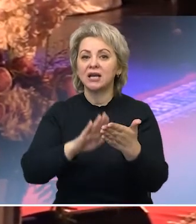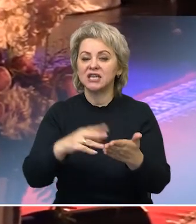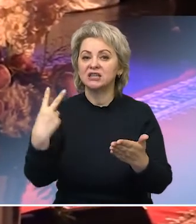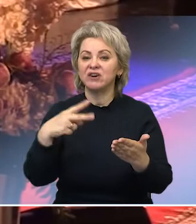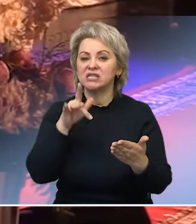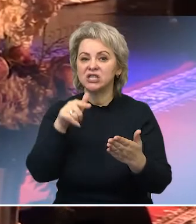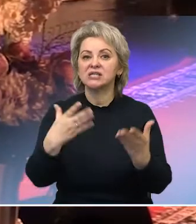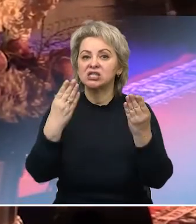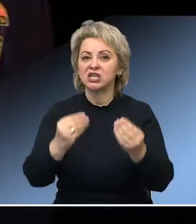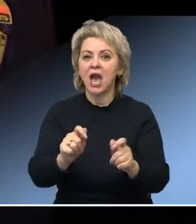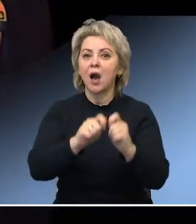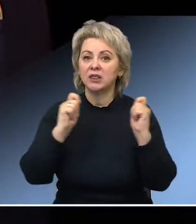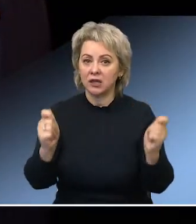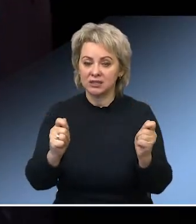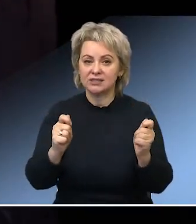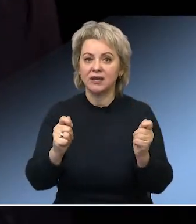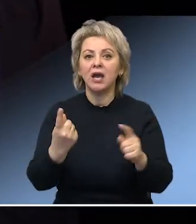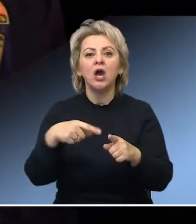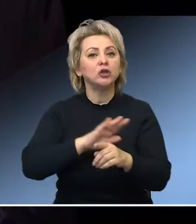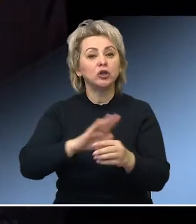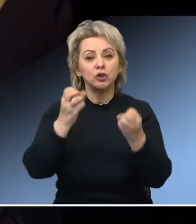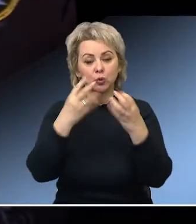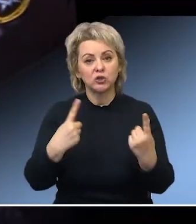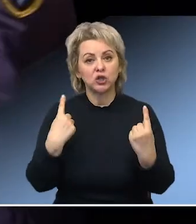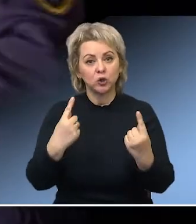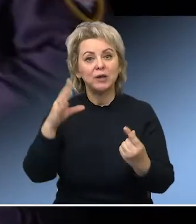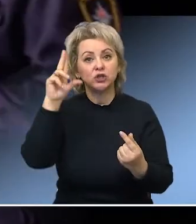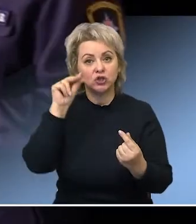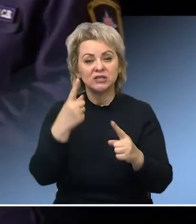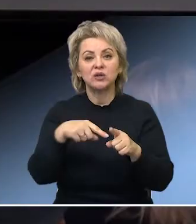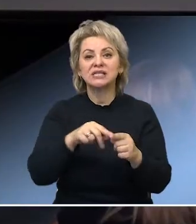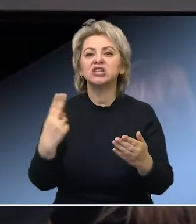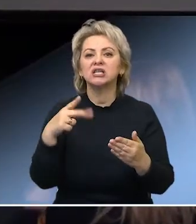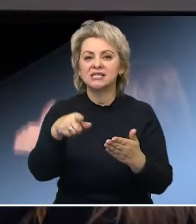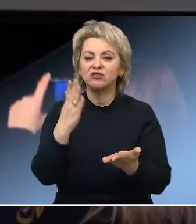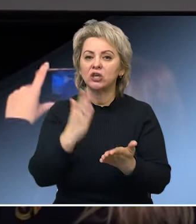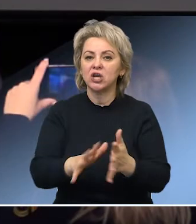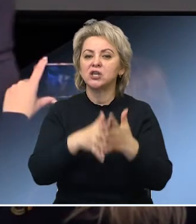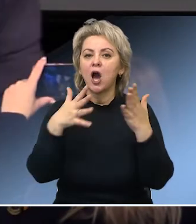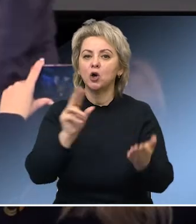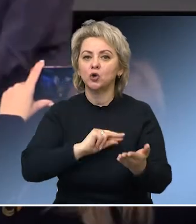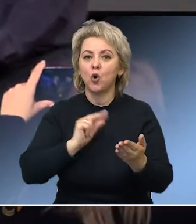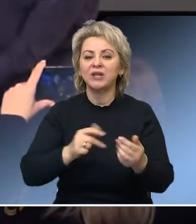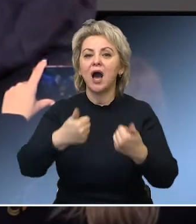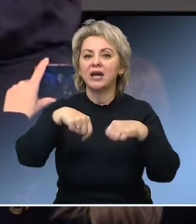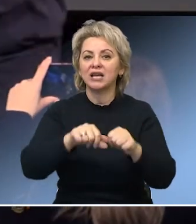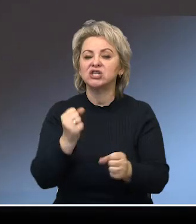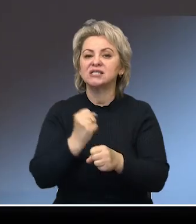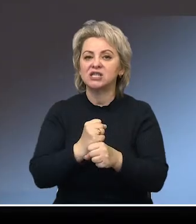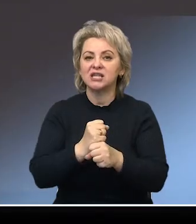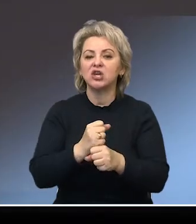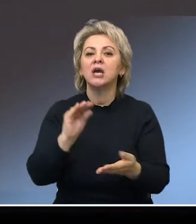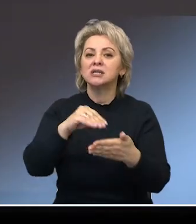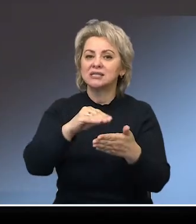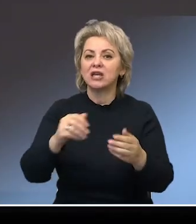ее образования. Это не просто юбилейная дата. За этой цифрой стоит огромная работа по организации, созданию и становлению областной